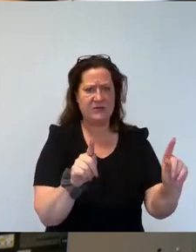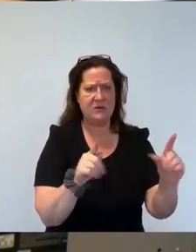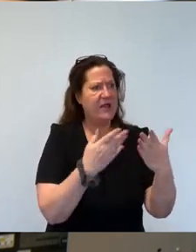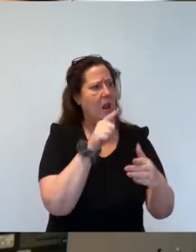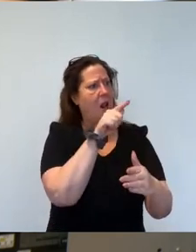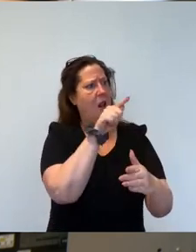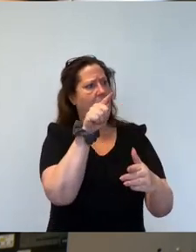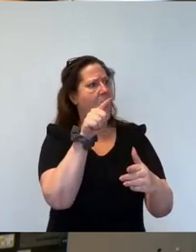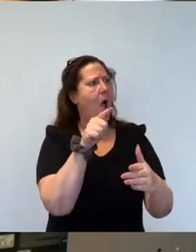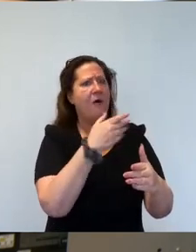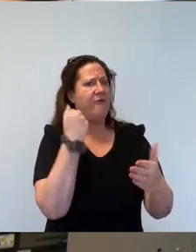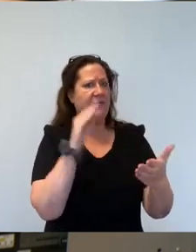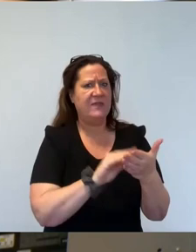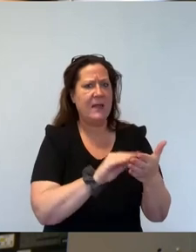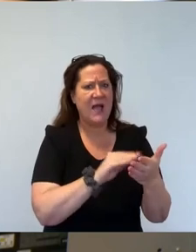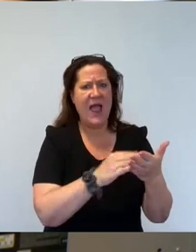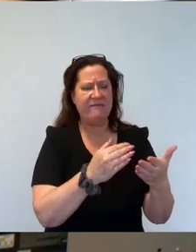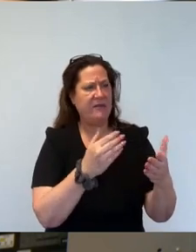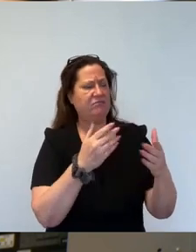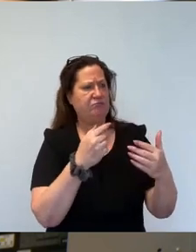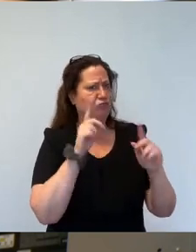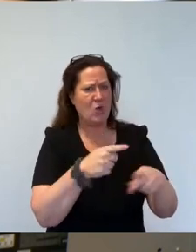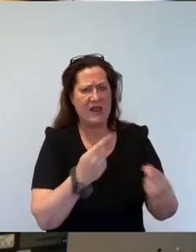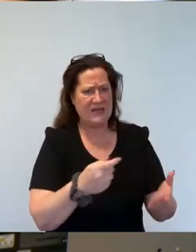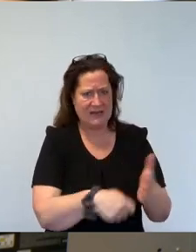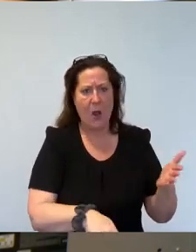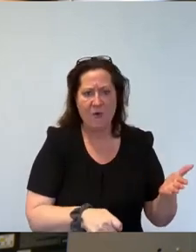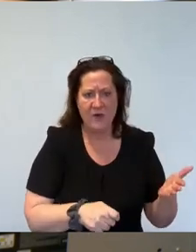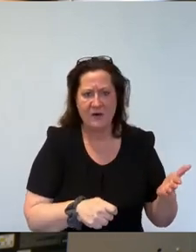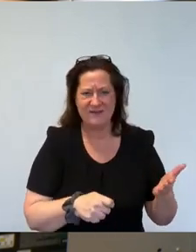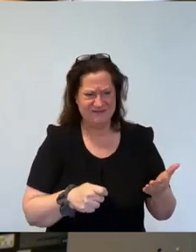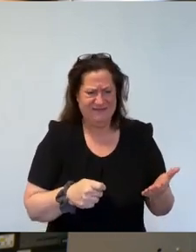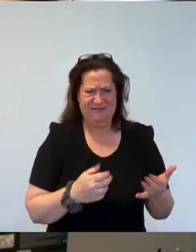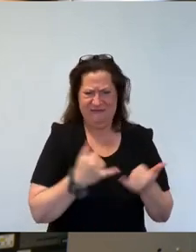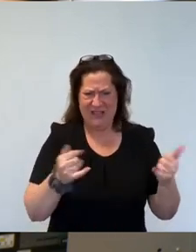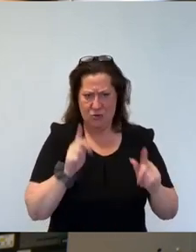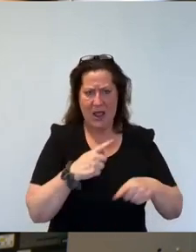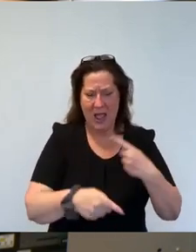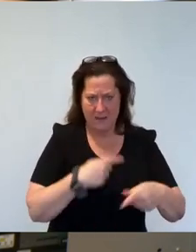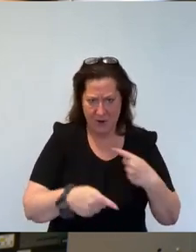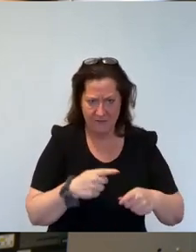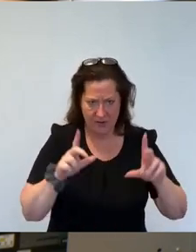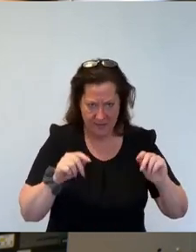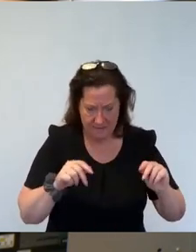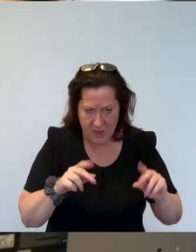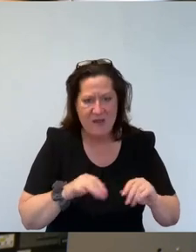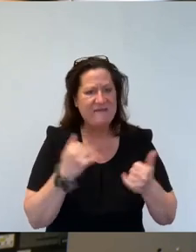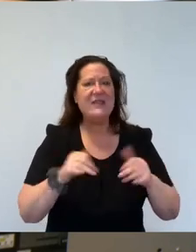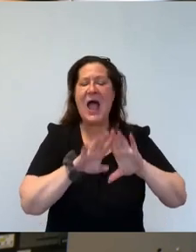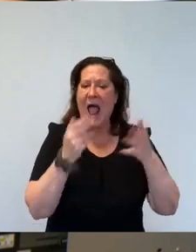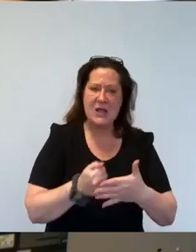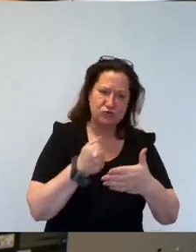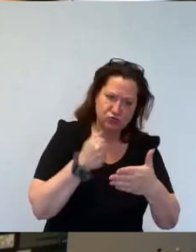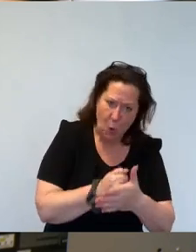irgendwas ist, was eben eingeschränkt ist. Wie soll das denn dann ablaufen? Das heißt, man storniert wieder alles, man muss die ganzen